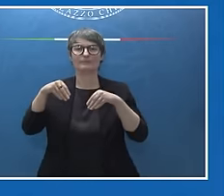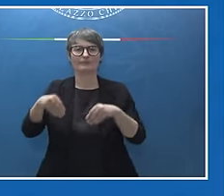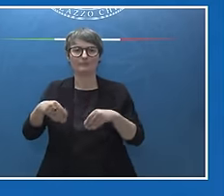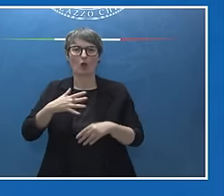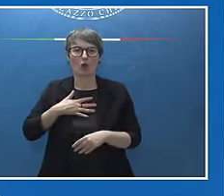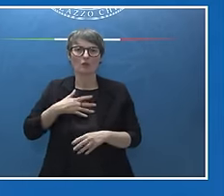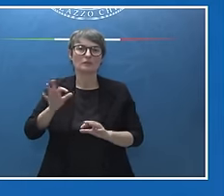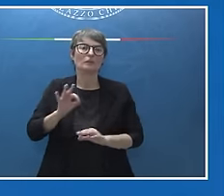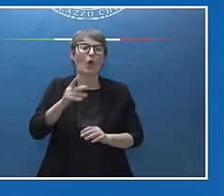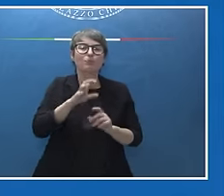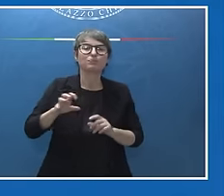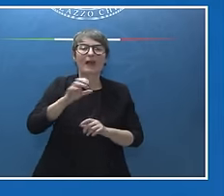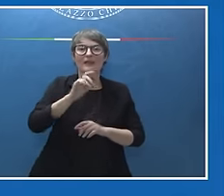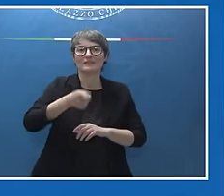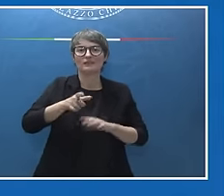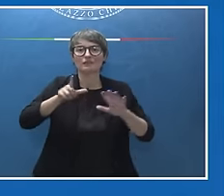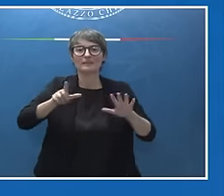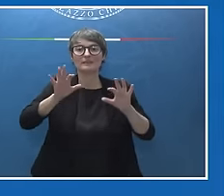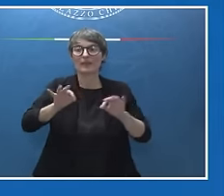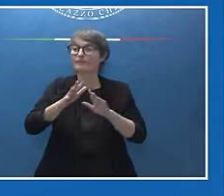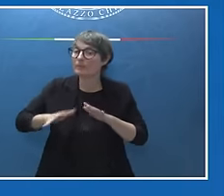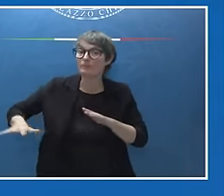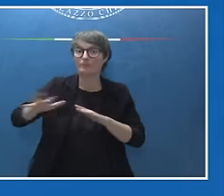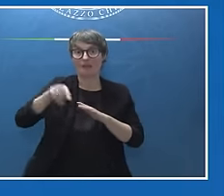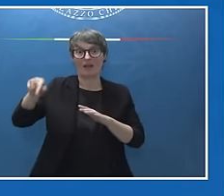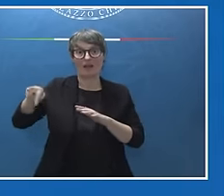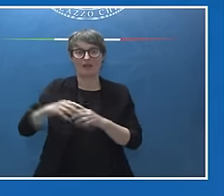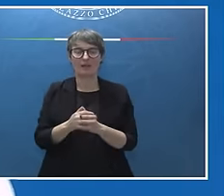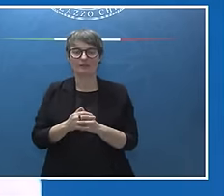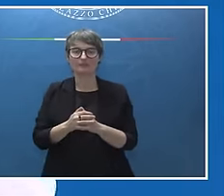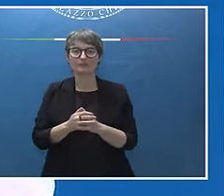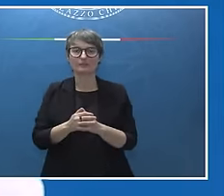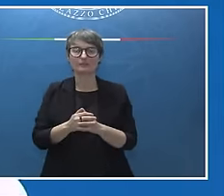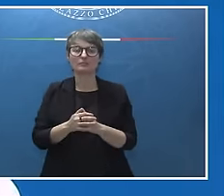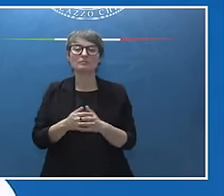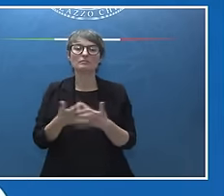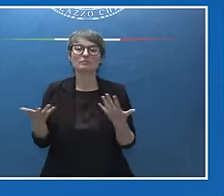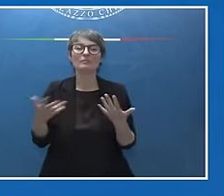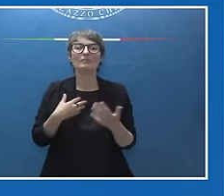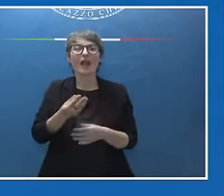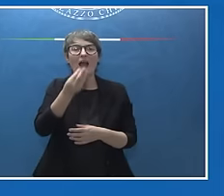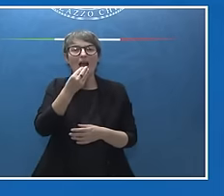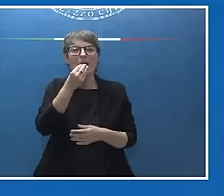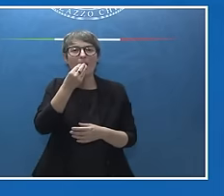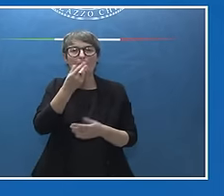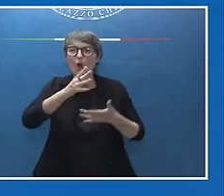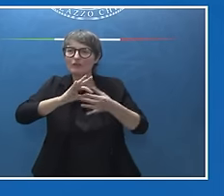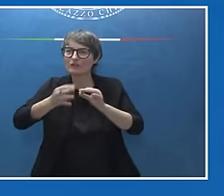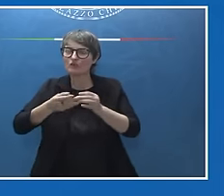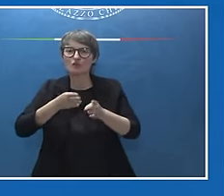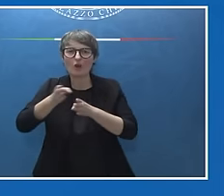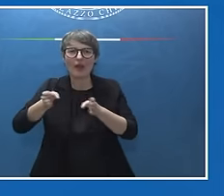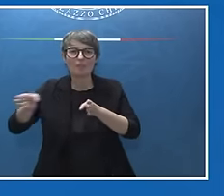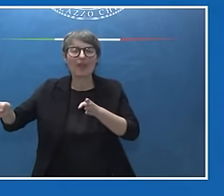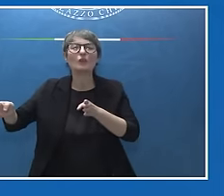e la presenza italiana nell'Indo-Pacifico, che la questione delle catene di approvvigionamento ci porti a